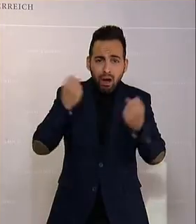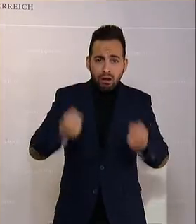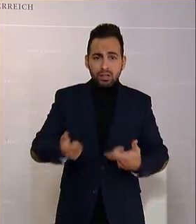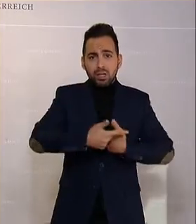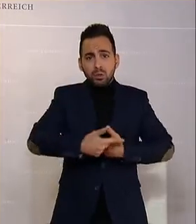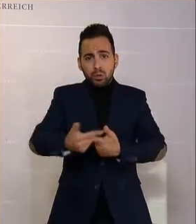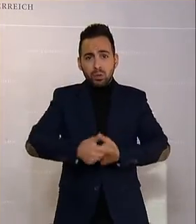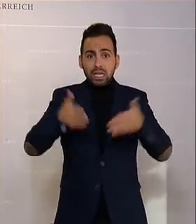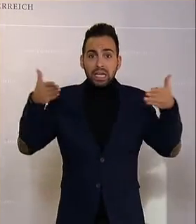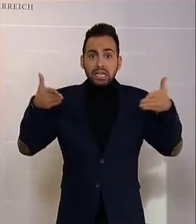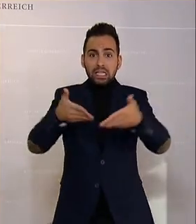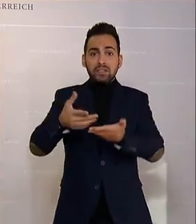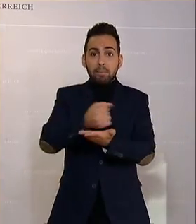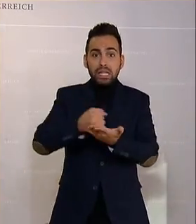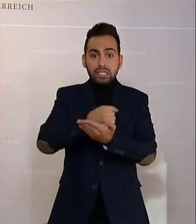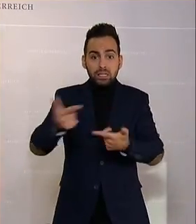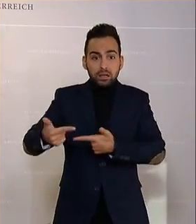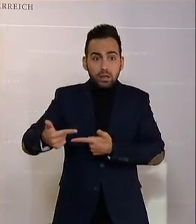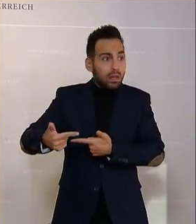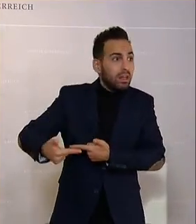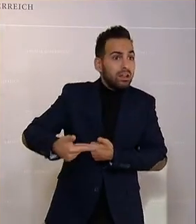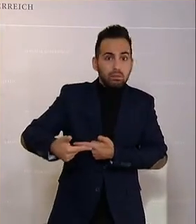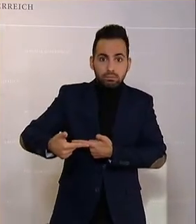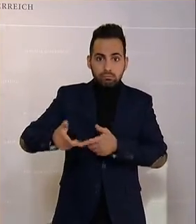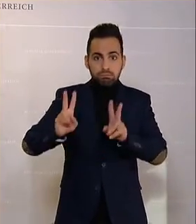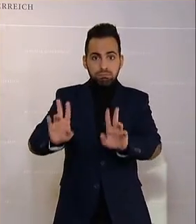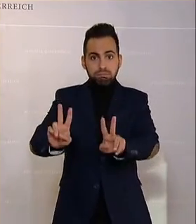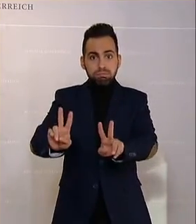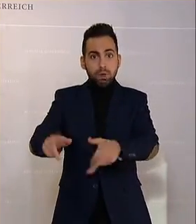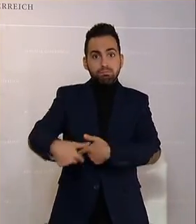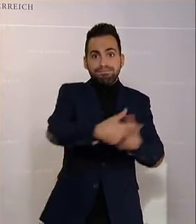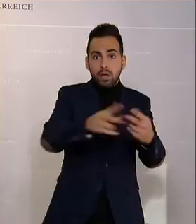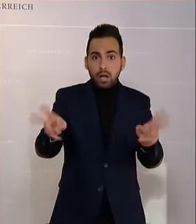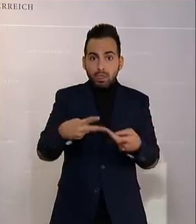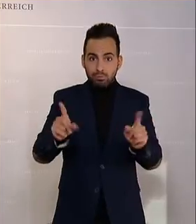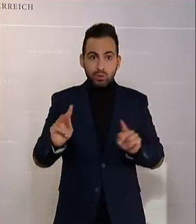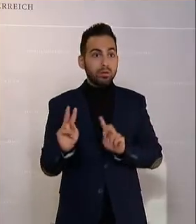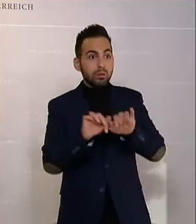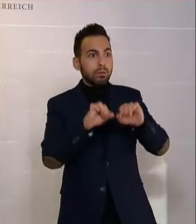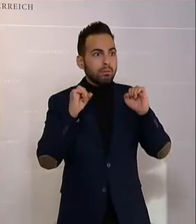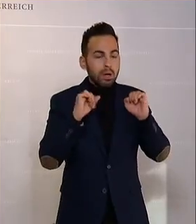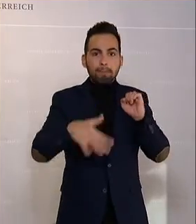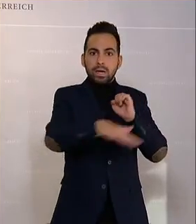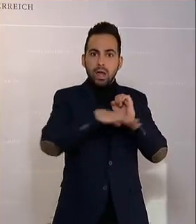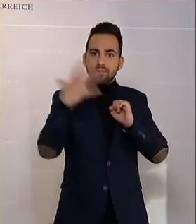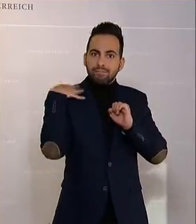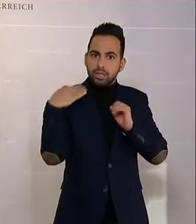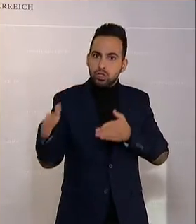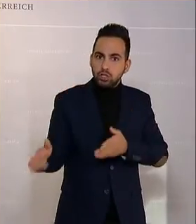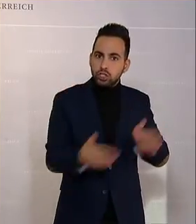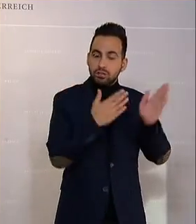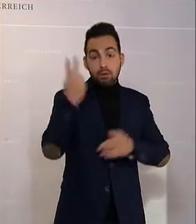intensivmedizinische Behandlung gar nicht mehr möglich ist. Offensichtlich versagen wir also auch in diesem Bereich wieder. Herr